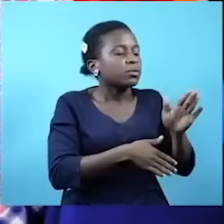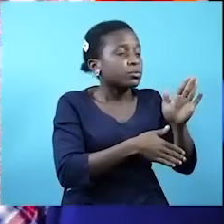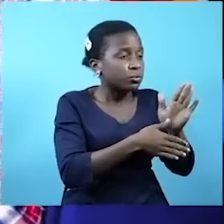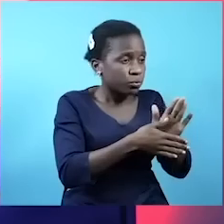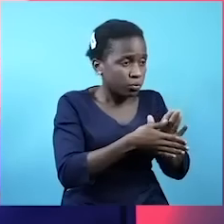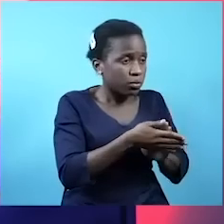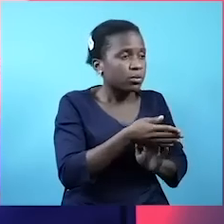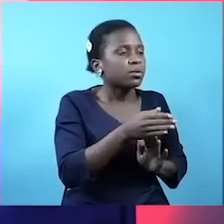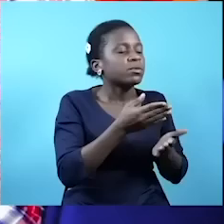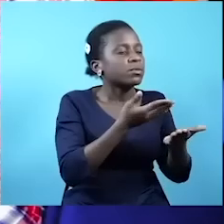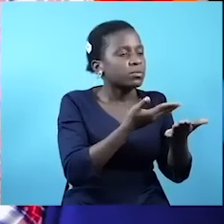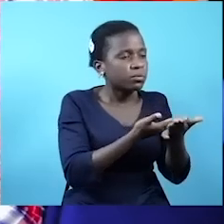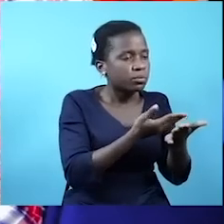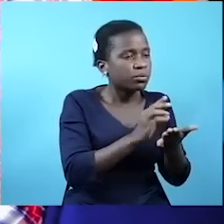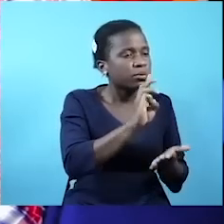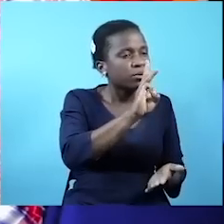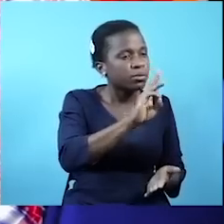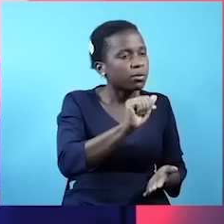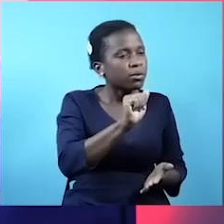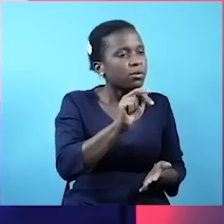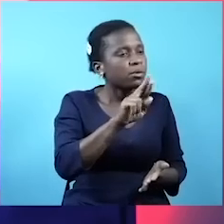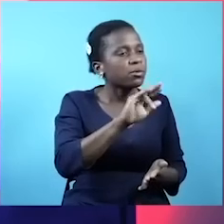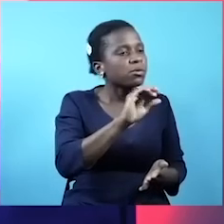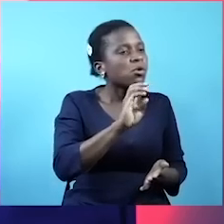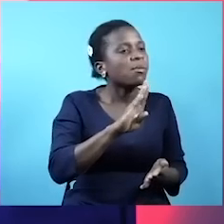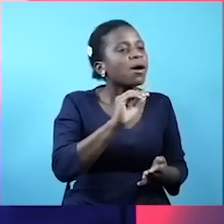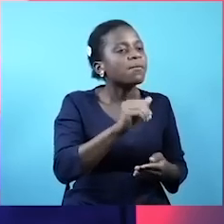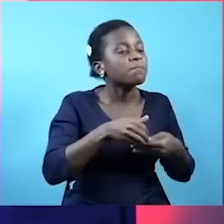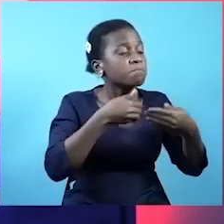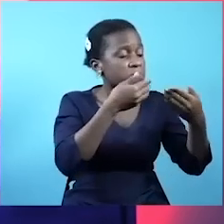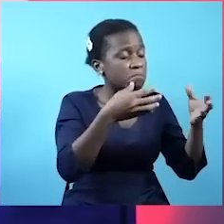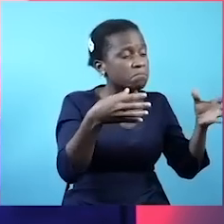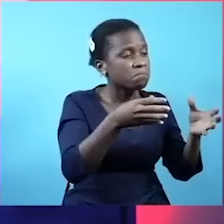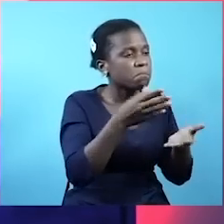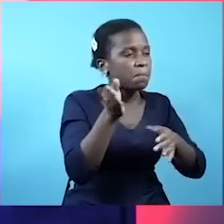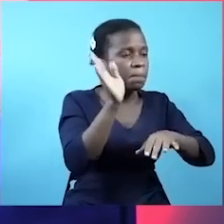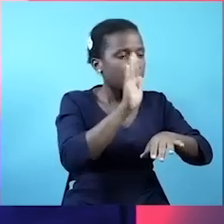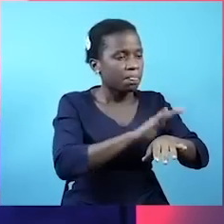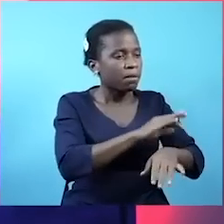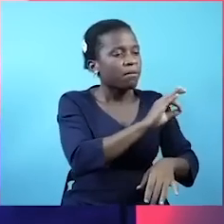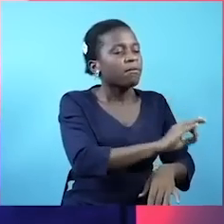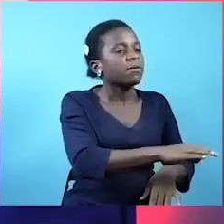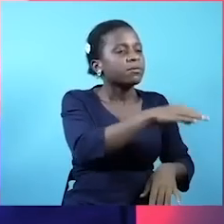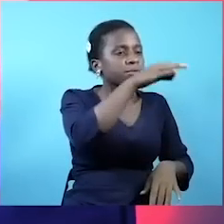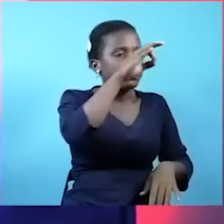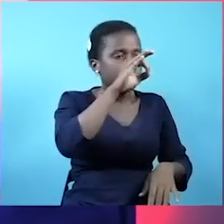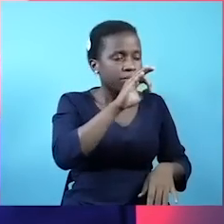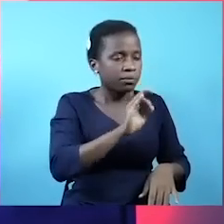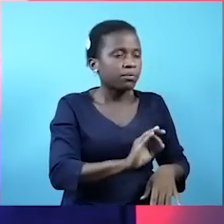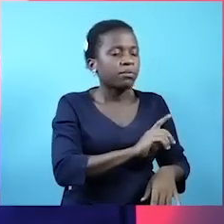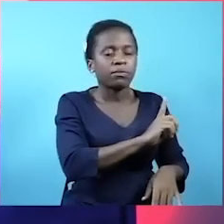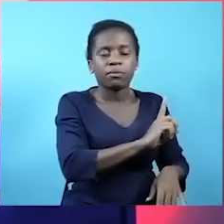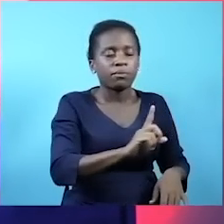Rasimu ya warioba. Rasimu ya warioba. Ipereko kwenye kamati ya watalam. Amba watachaguliwa. Bira